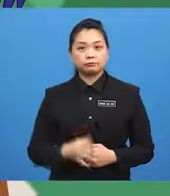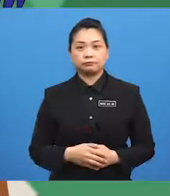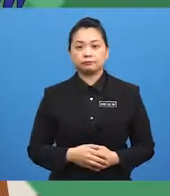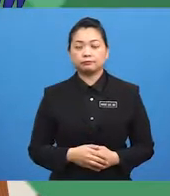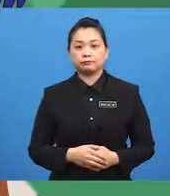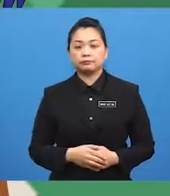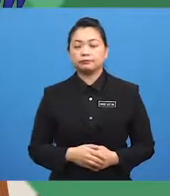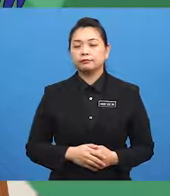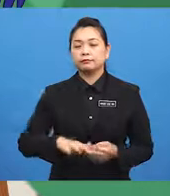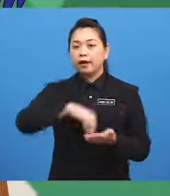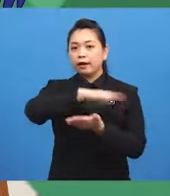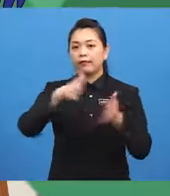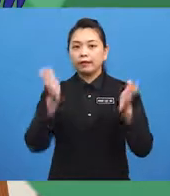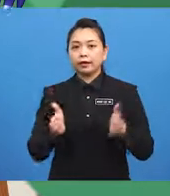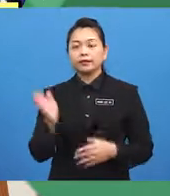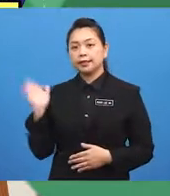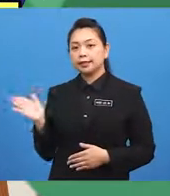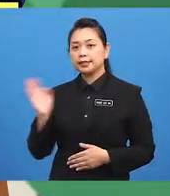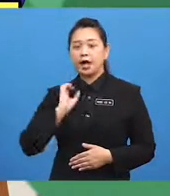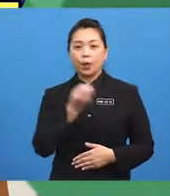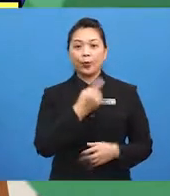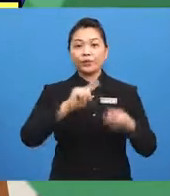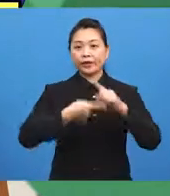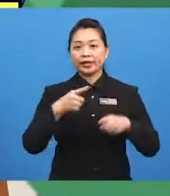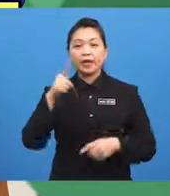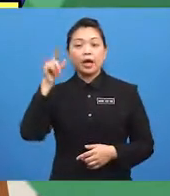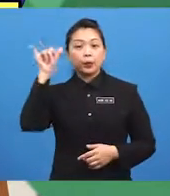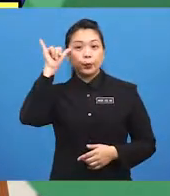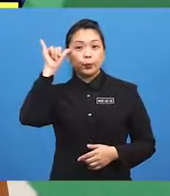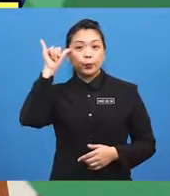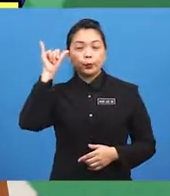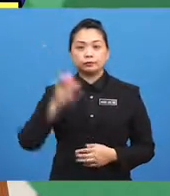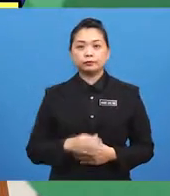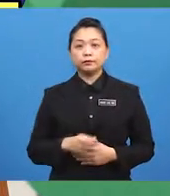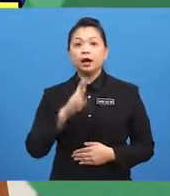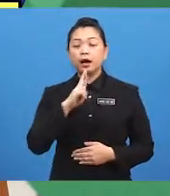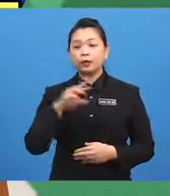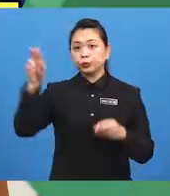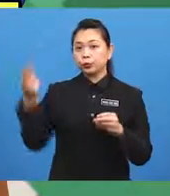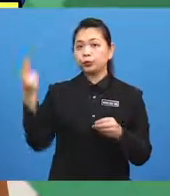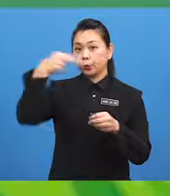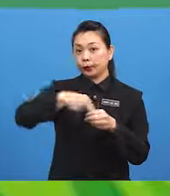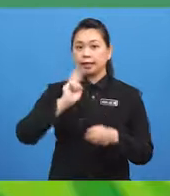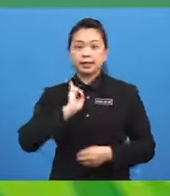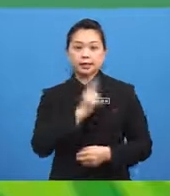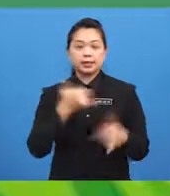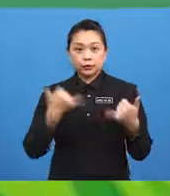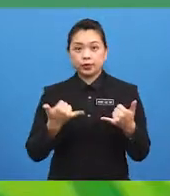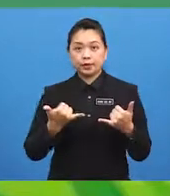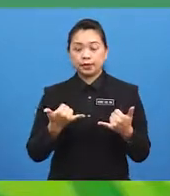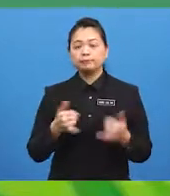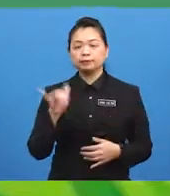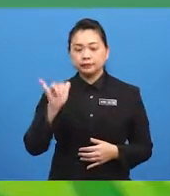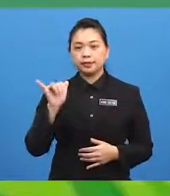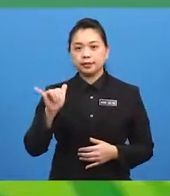Semuanya, ini kawan-kawan kami, YOLO. Adakah kamu bersama kami untuk hari ini? Ya.